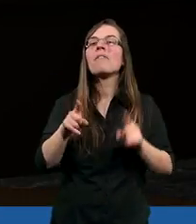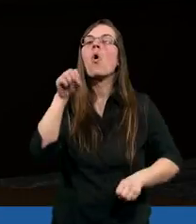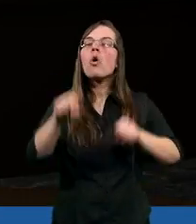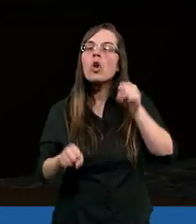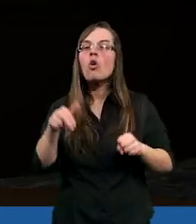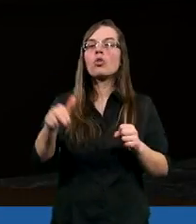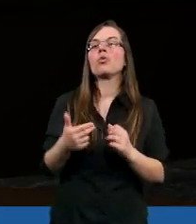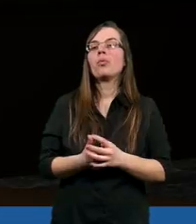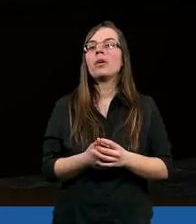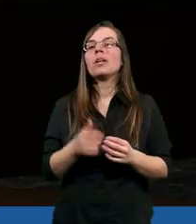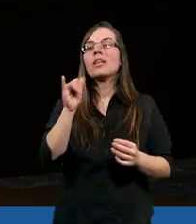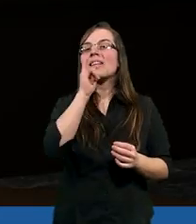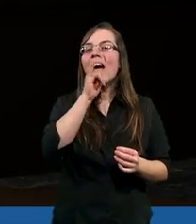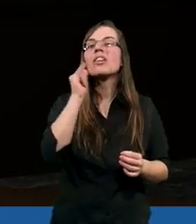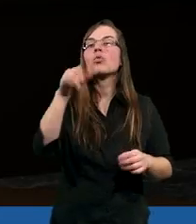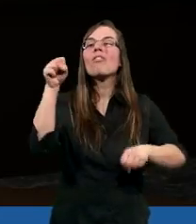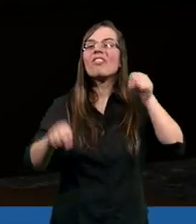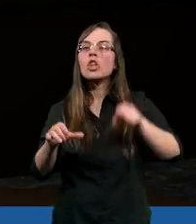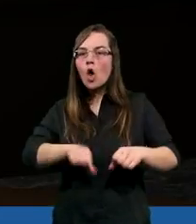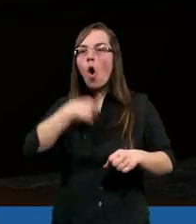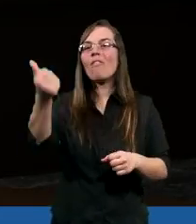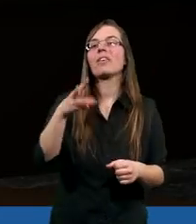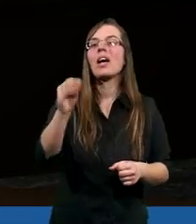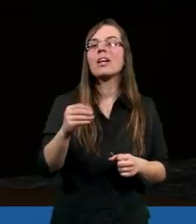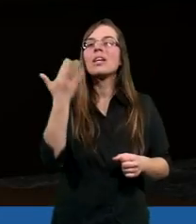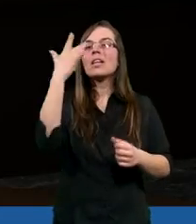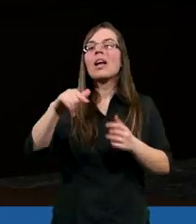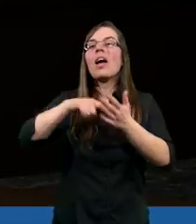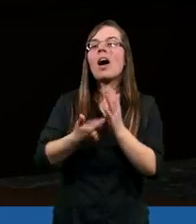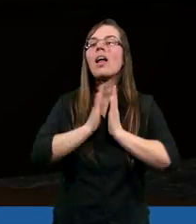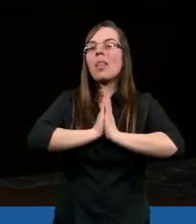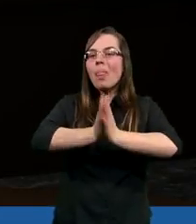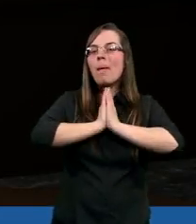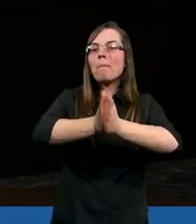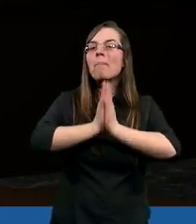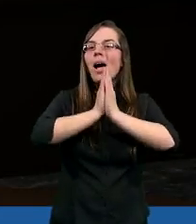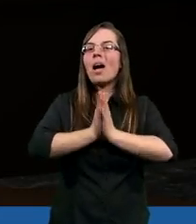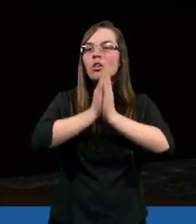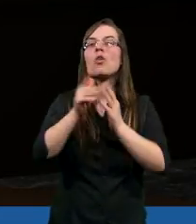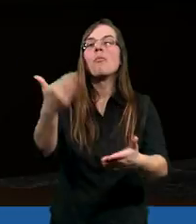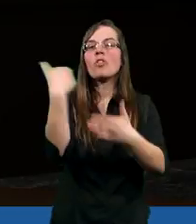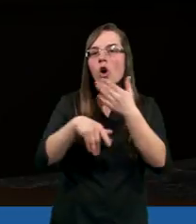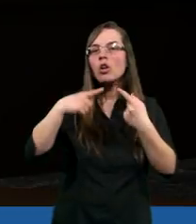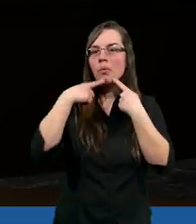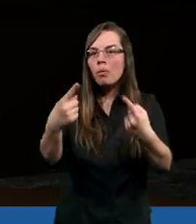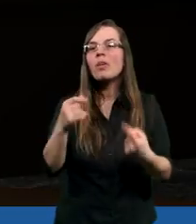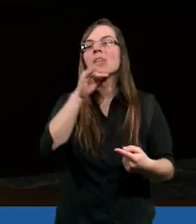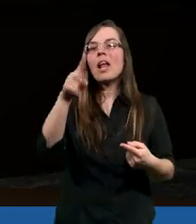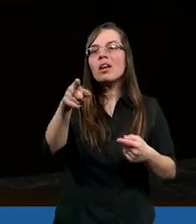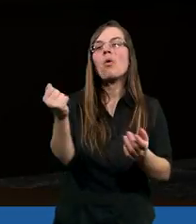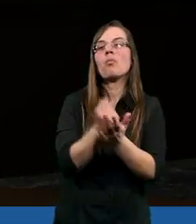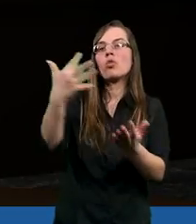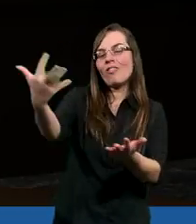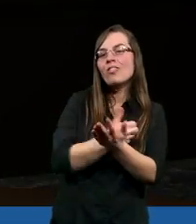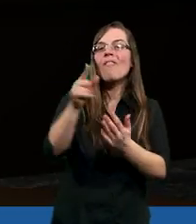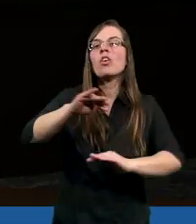sędziu, sędzi i wdowie. Ona się tyle razy napraszała do Niego, że On w końcu powiedział, jednak muszę